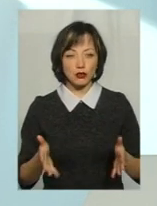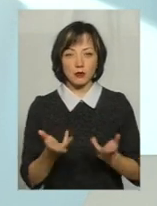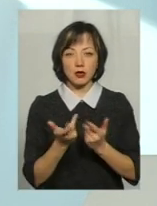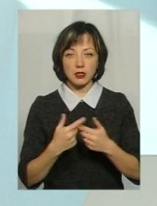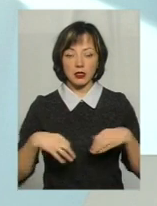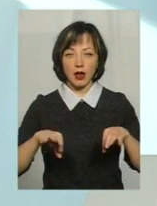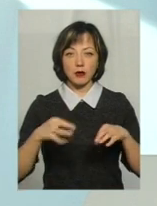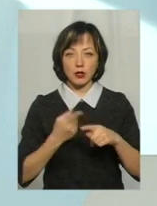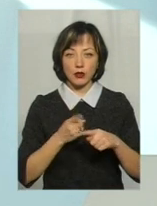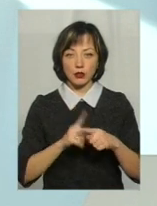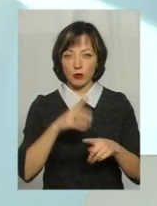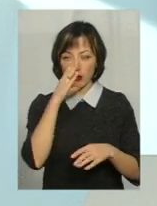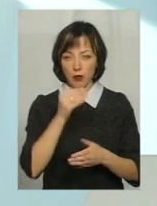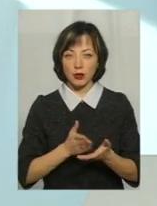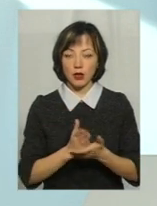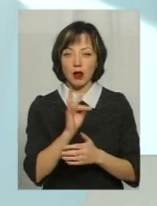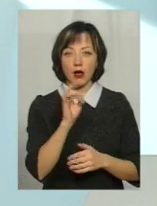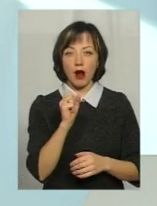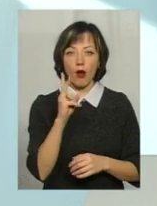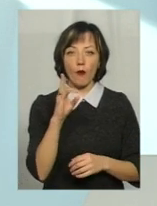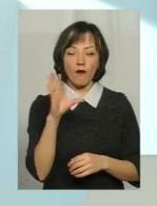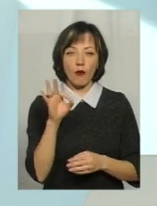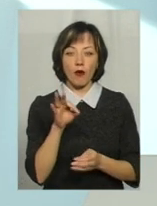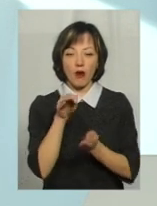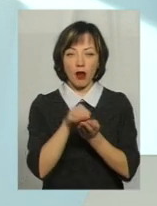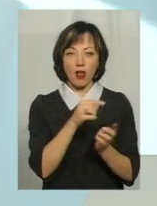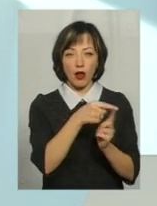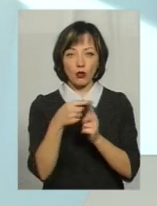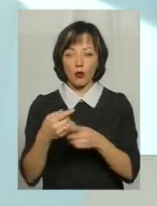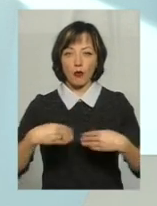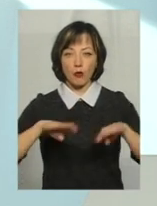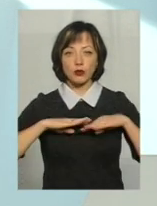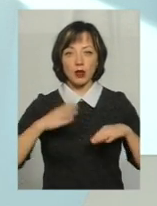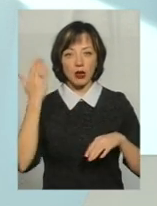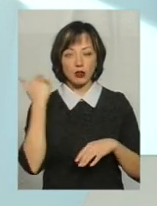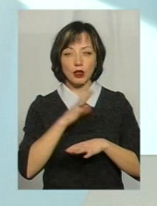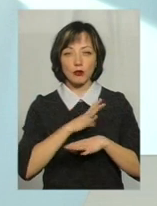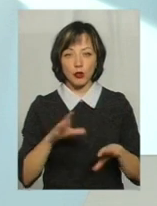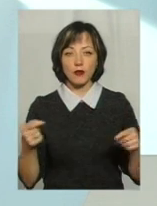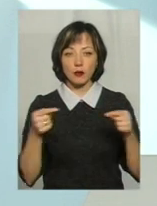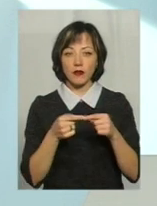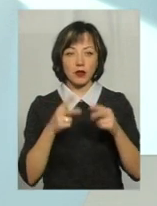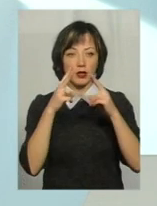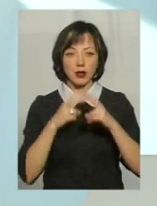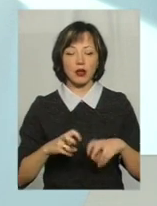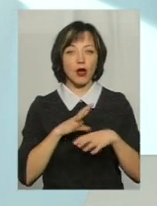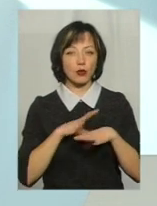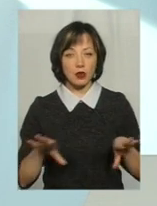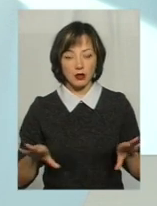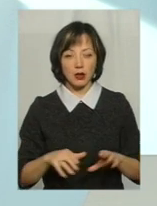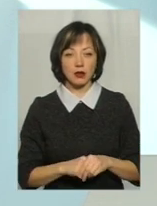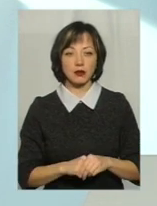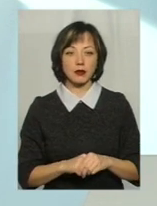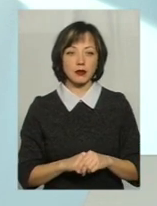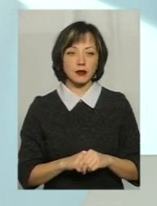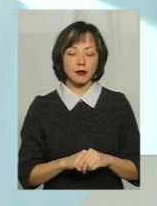засобів на цьому маршруті. Щодо Раковського кладовища, таких пропозицій в нас раніше не було. Відповідно, ми її не розглядали.